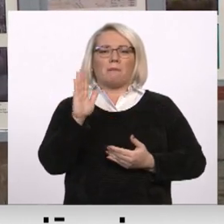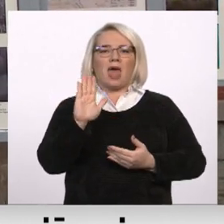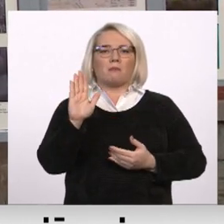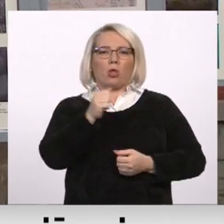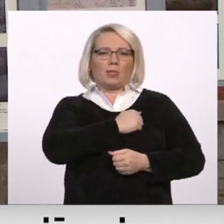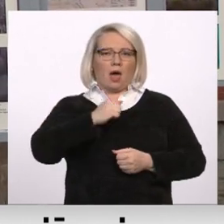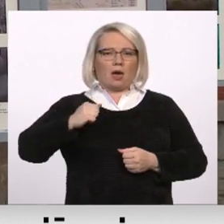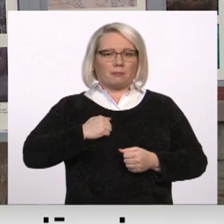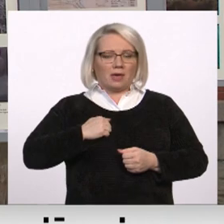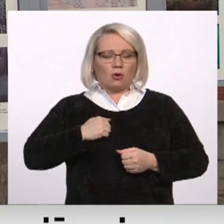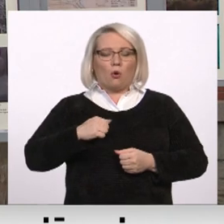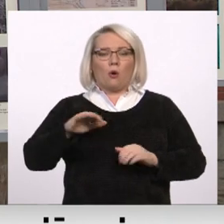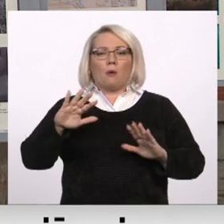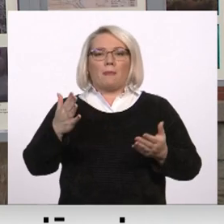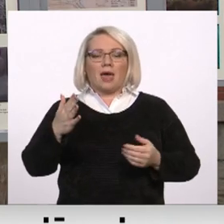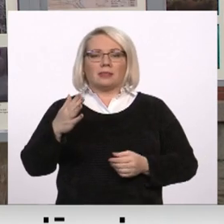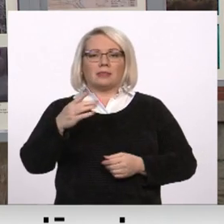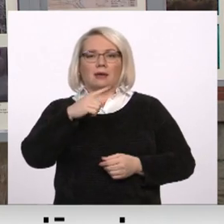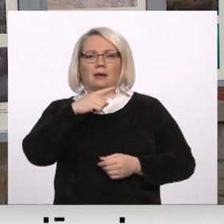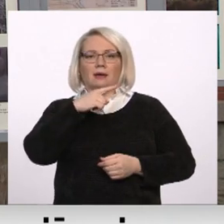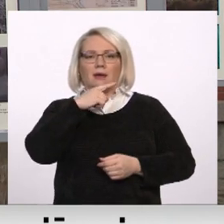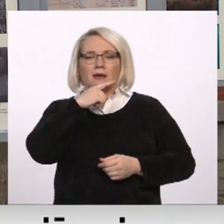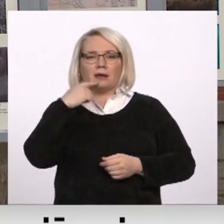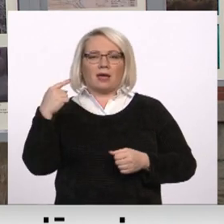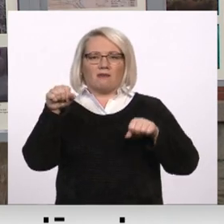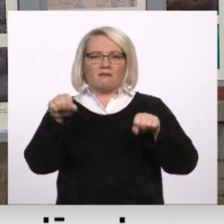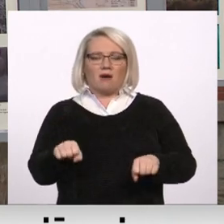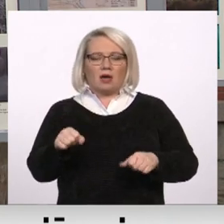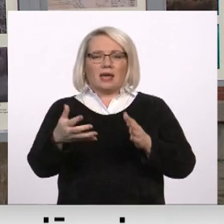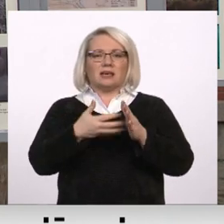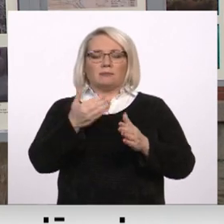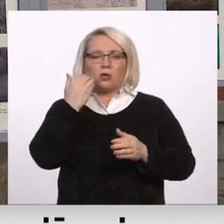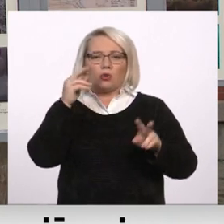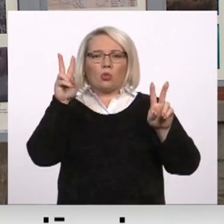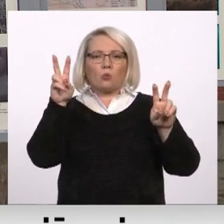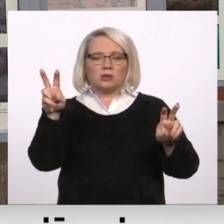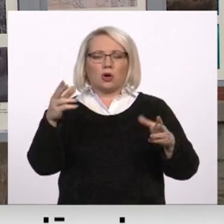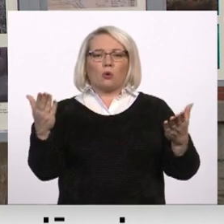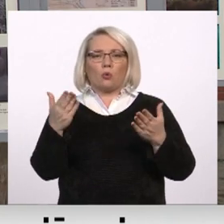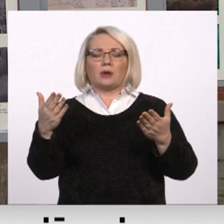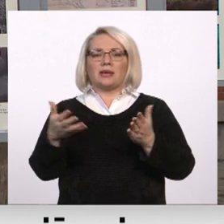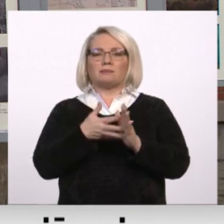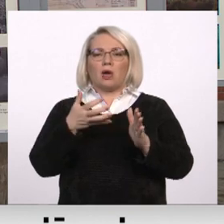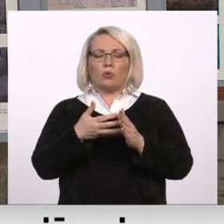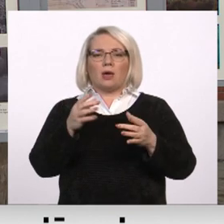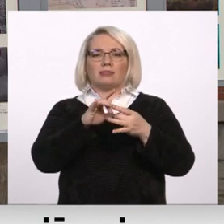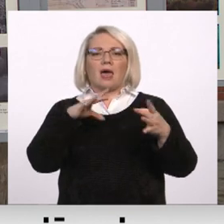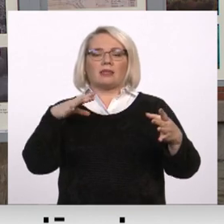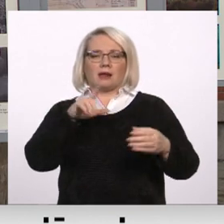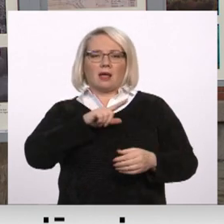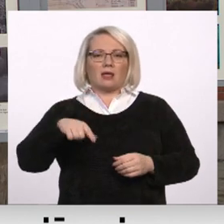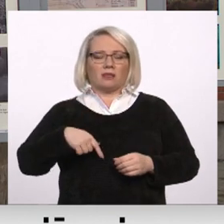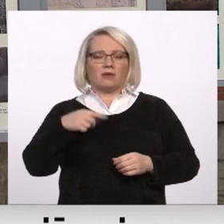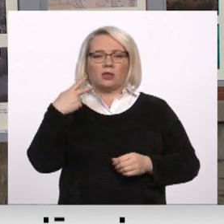brīvprātīgu armiju. Respektīvi, padomju režīmes izmantoja tos nosaukumus, kuri tika pielietoti neatkarīgai Latvijā. 20.